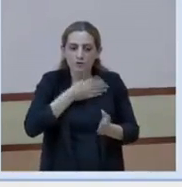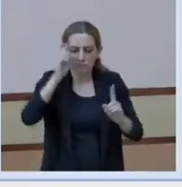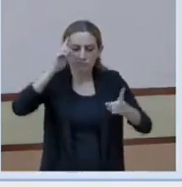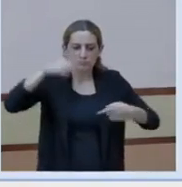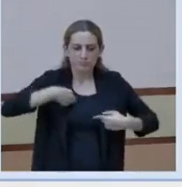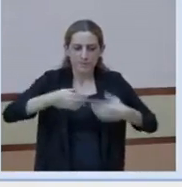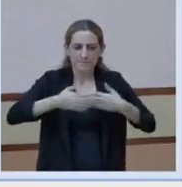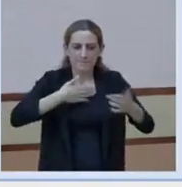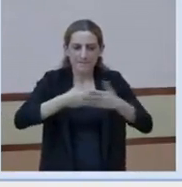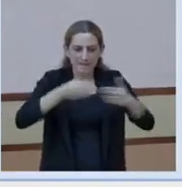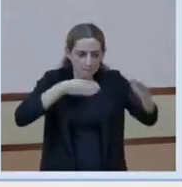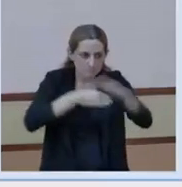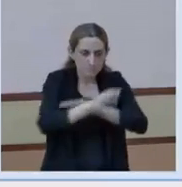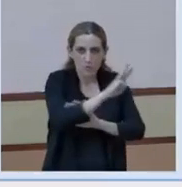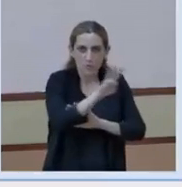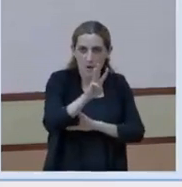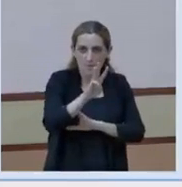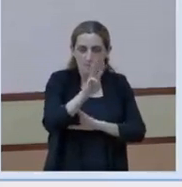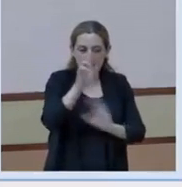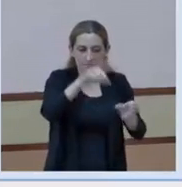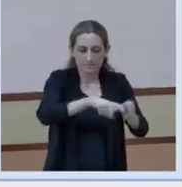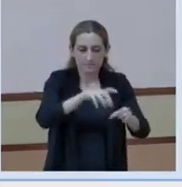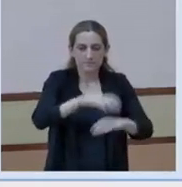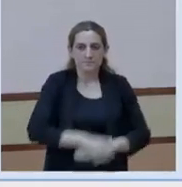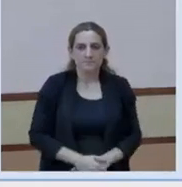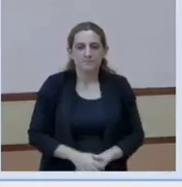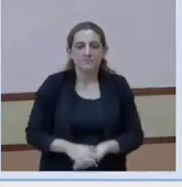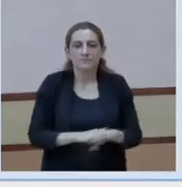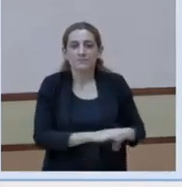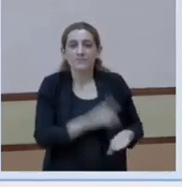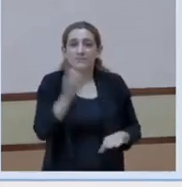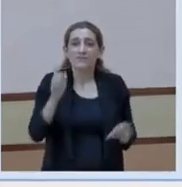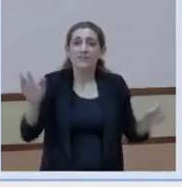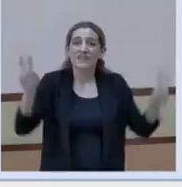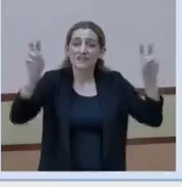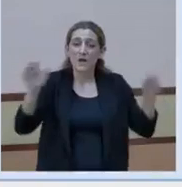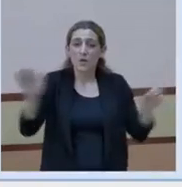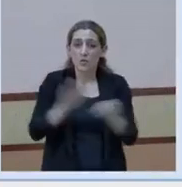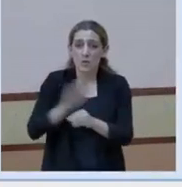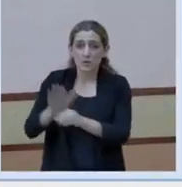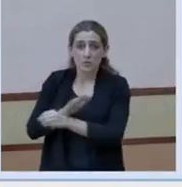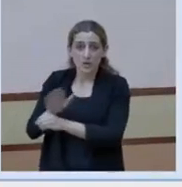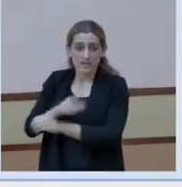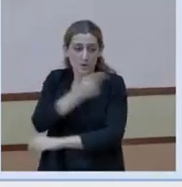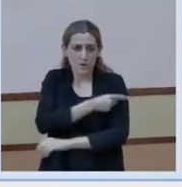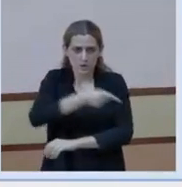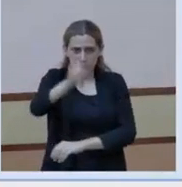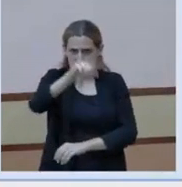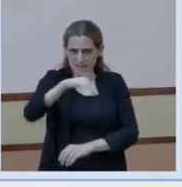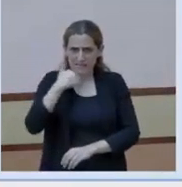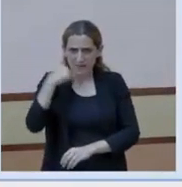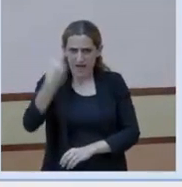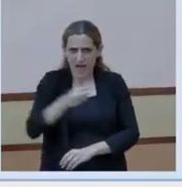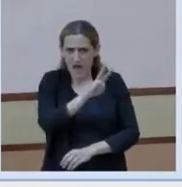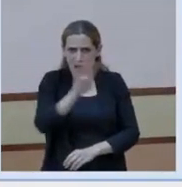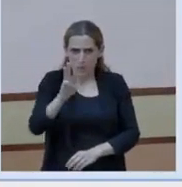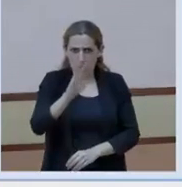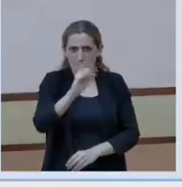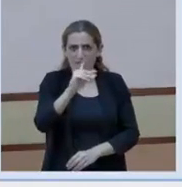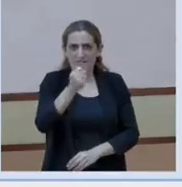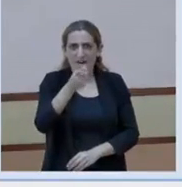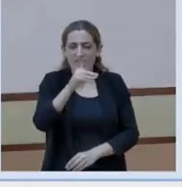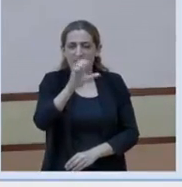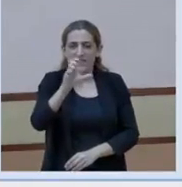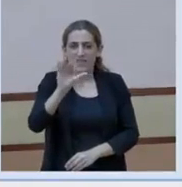més de proximitat. Les cobertures de vacunació, com saben, les tenen dades Covid. Estan tots els